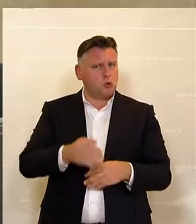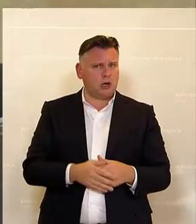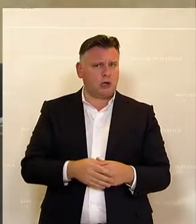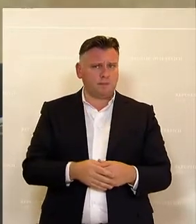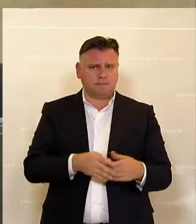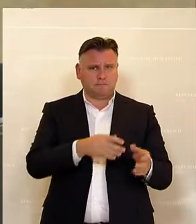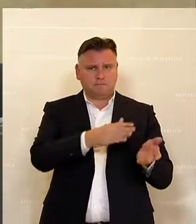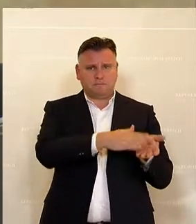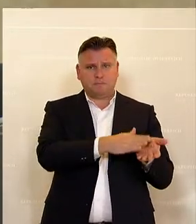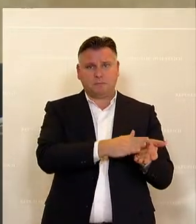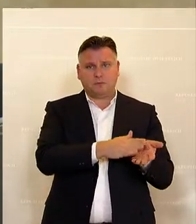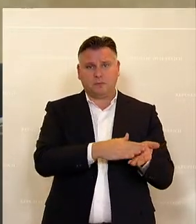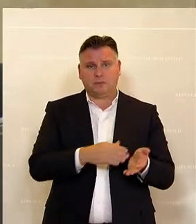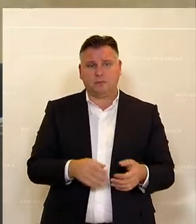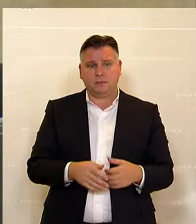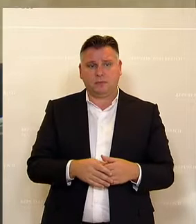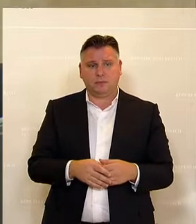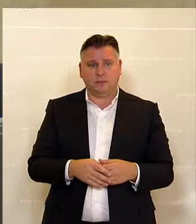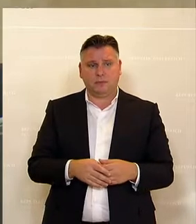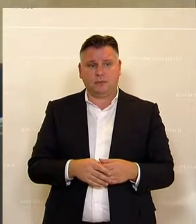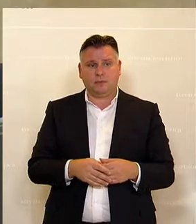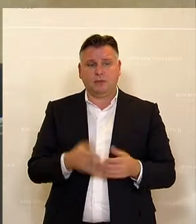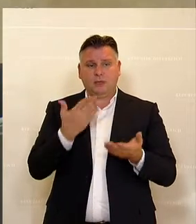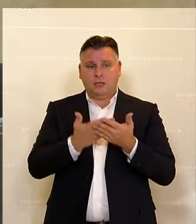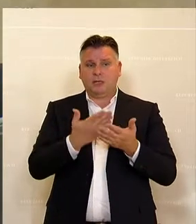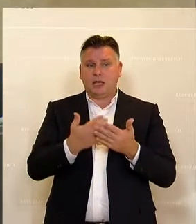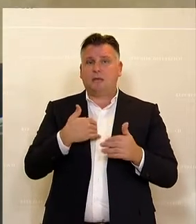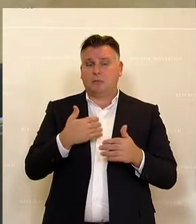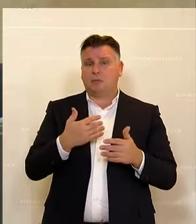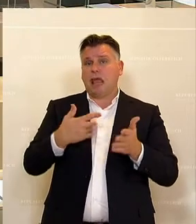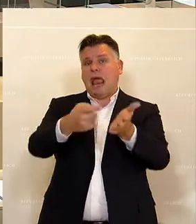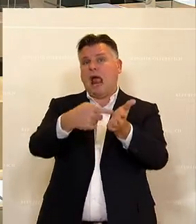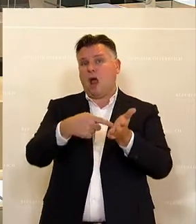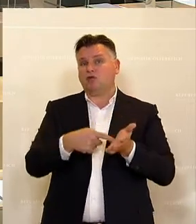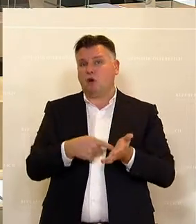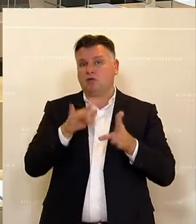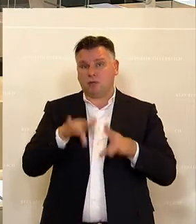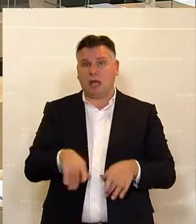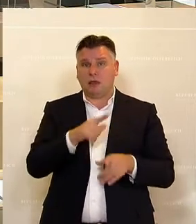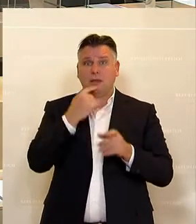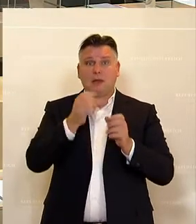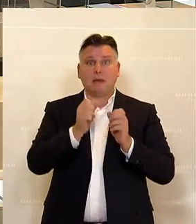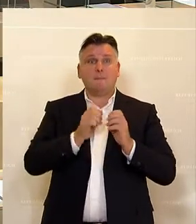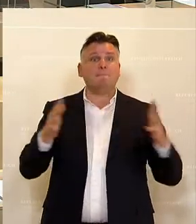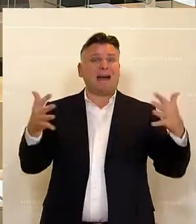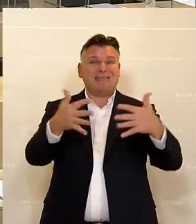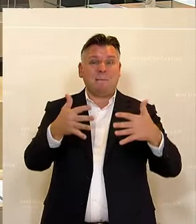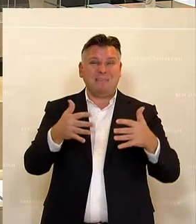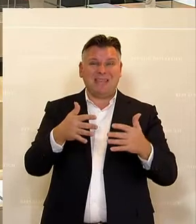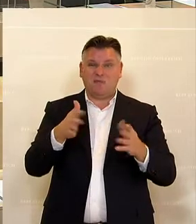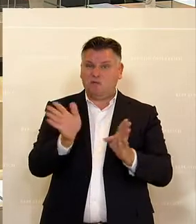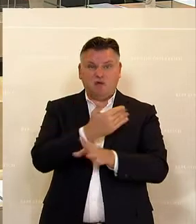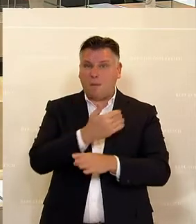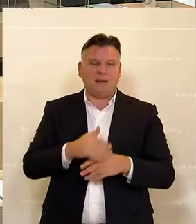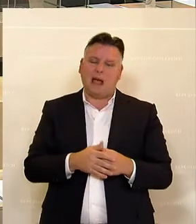Aber natürlich haben wir Herausforderungen, überhaupt keine Frage. Die Pandemie ist nicht vorbei, Kollege Matzenet, das ist selbstverständlich.